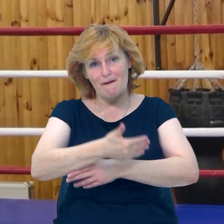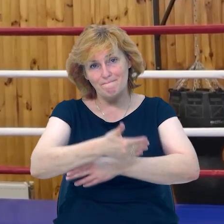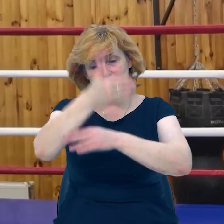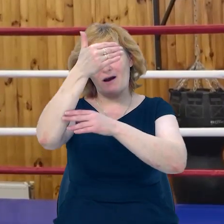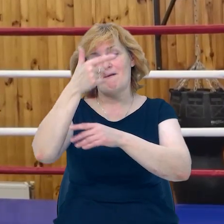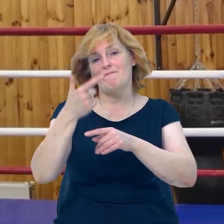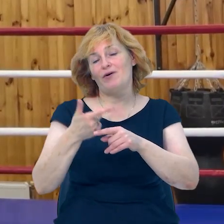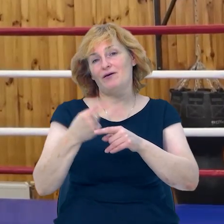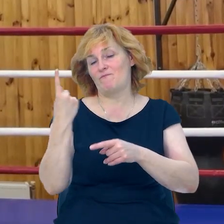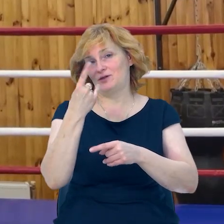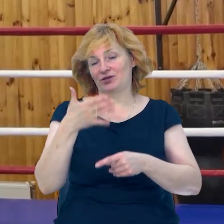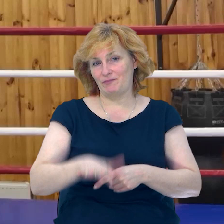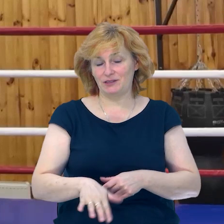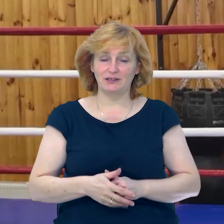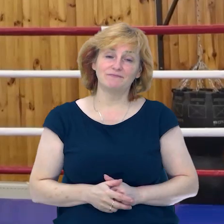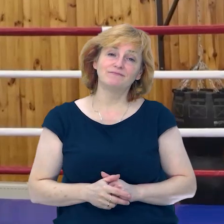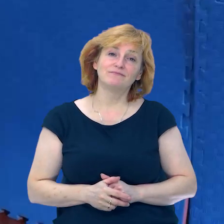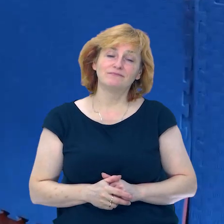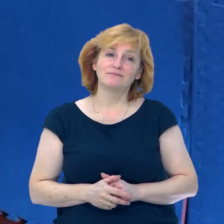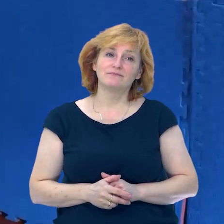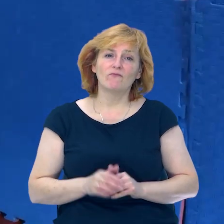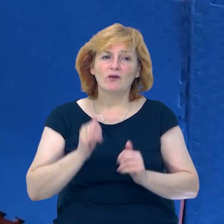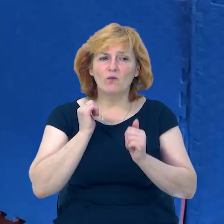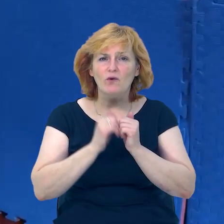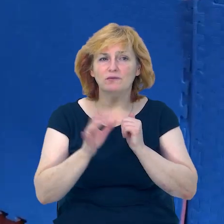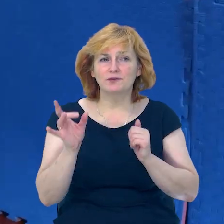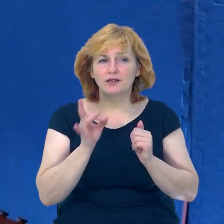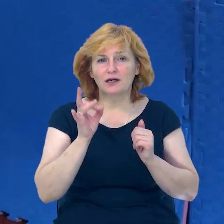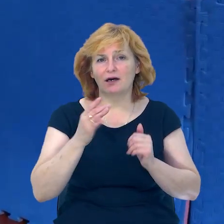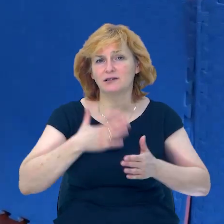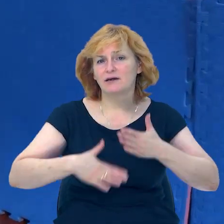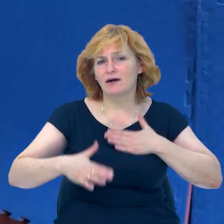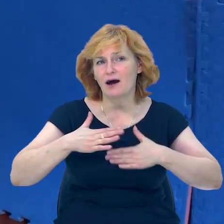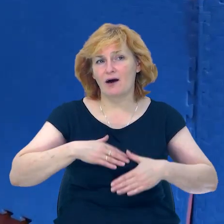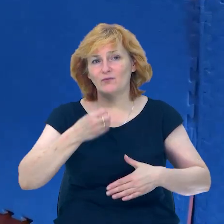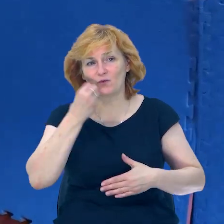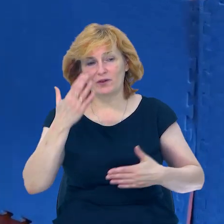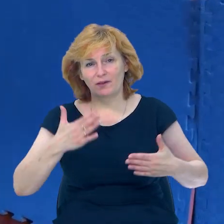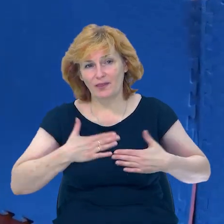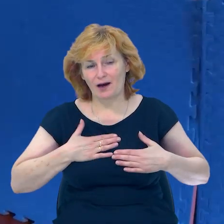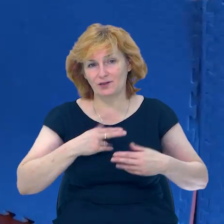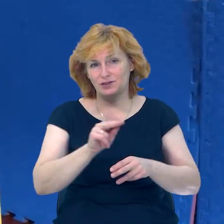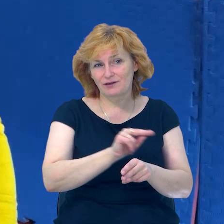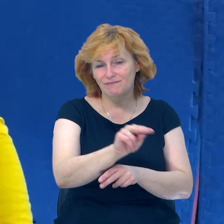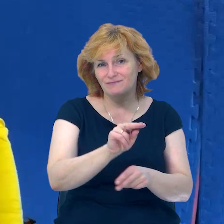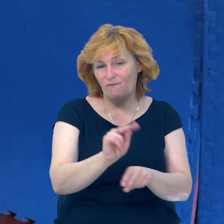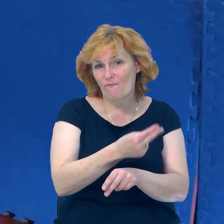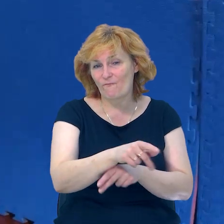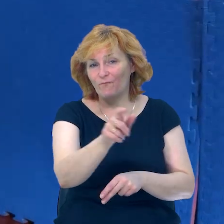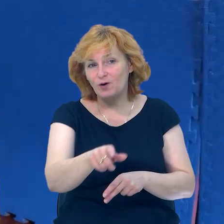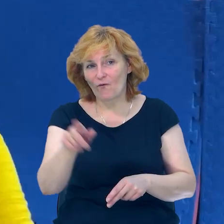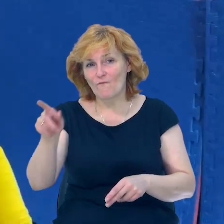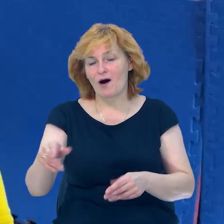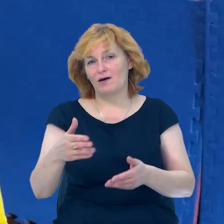Перше місце Україна. Кожен раз радуюсь, коли вихованці наші піднімаються на п